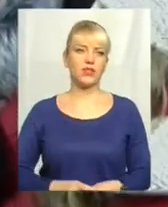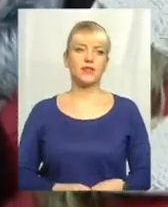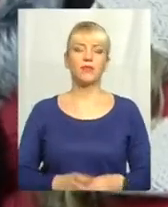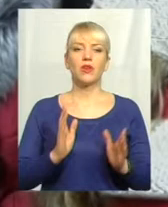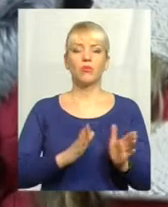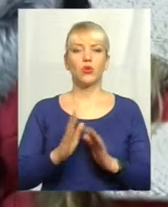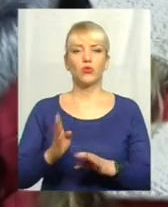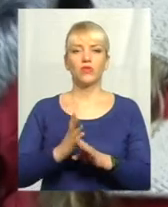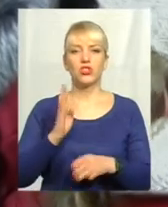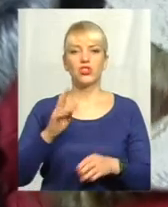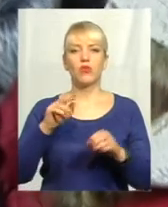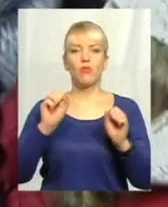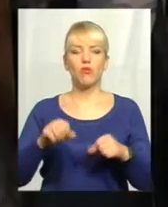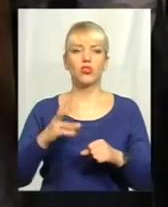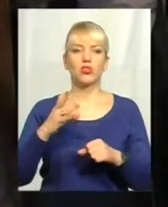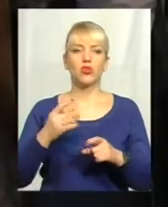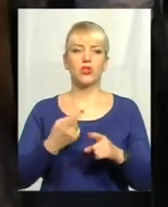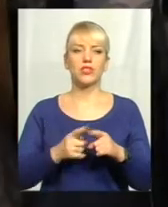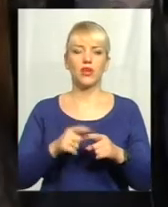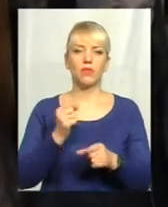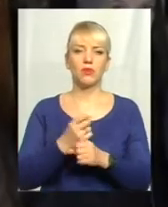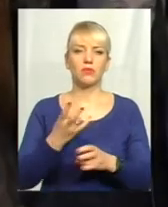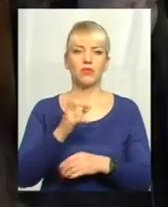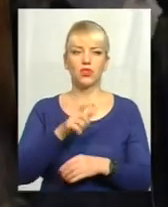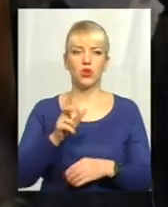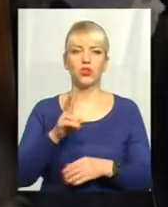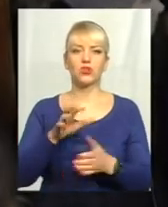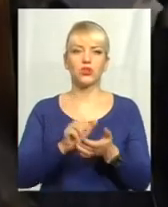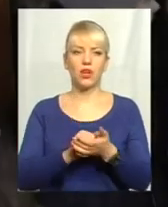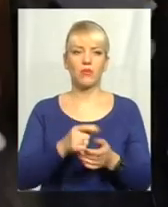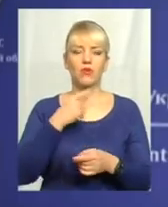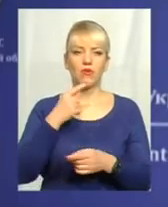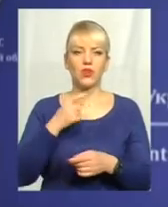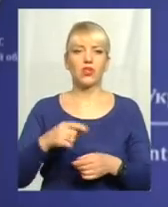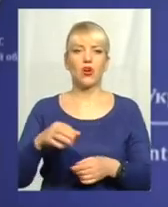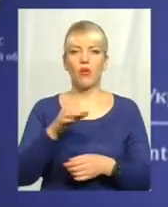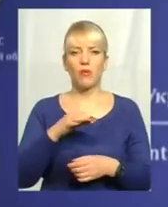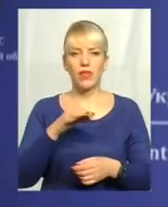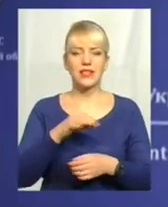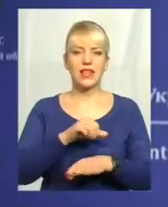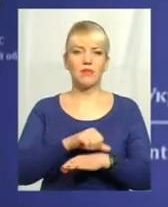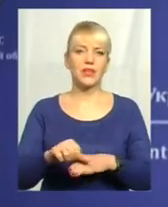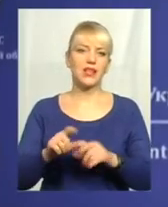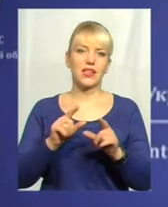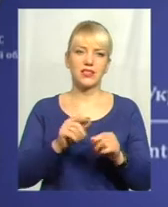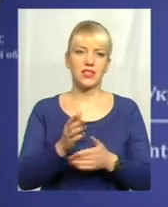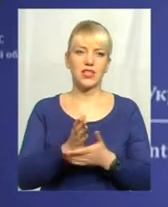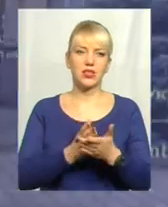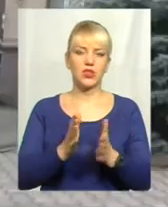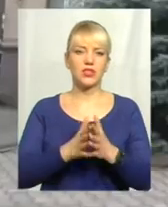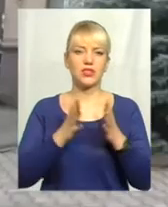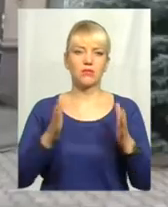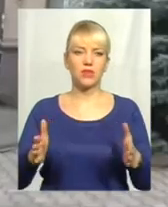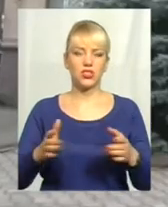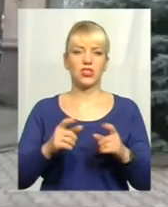Упорядкувати чергу можна, але робити це мають самі люди, які її займають, заявляють в обласній міграційній службі. Збільшити штат районного